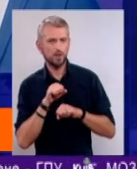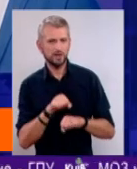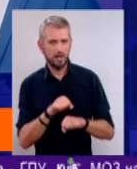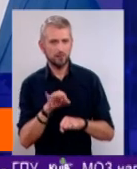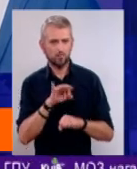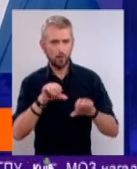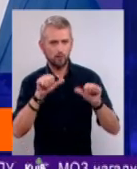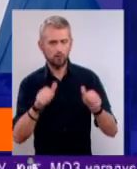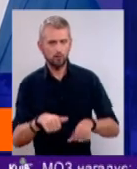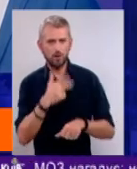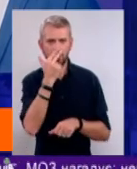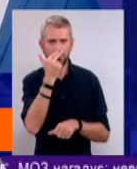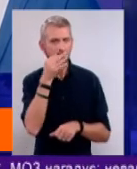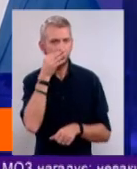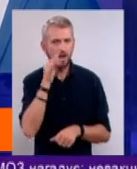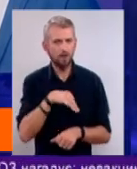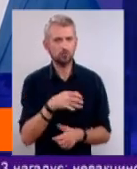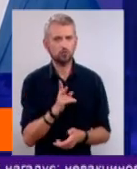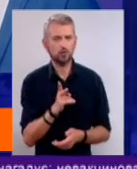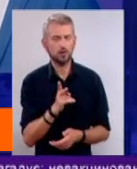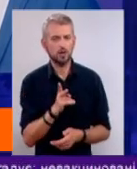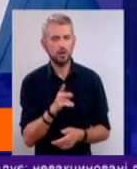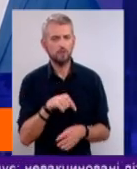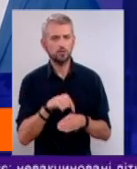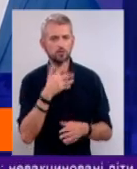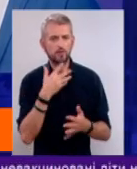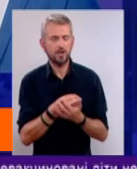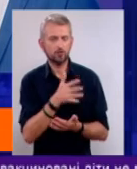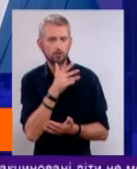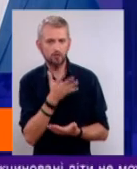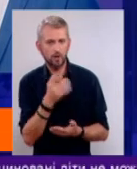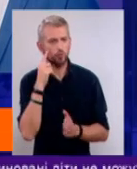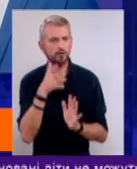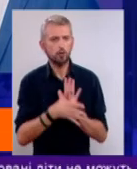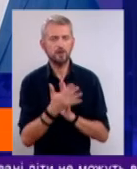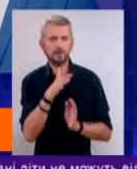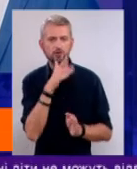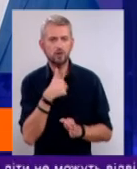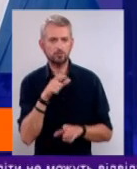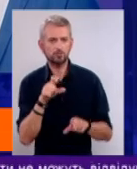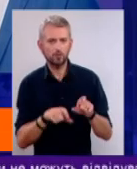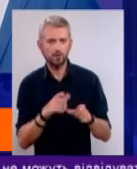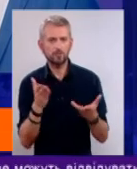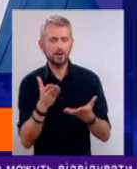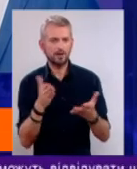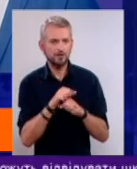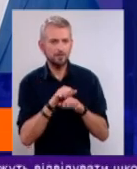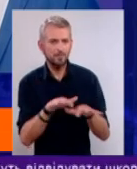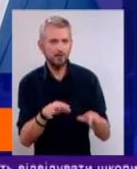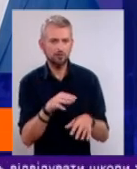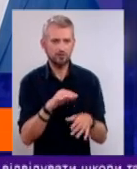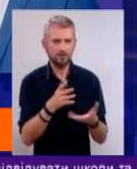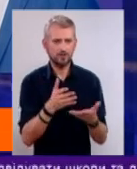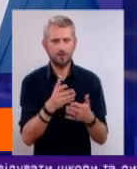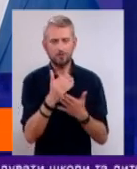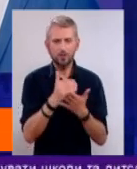формування навичок відчуття власного часу, свідомлення, скільки часу ми проводимо в тій чи іншій мережі, чи в